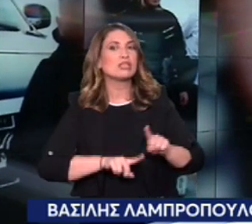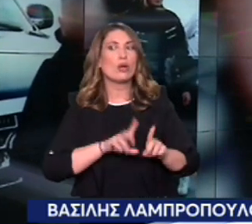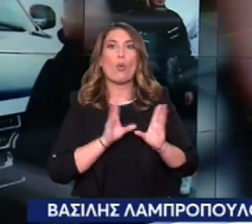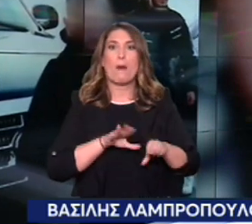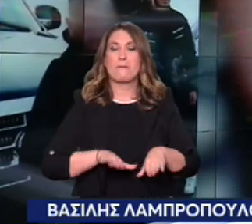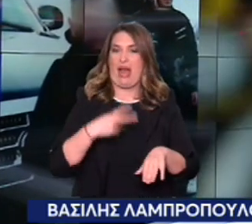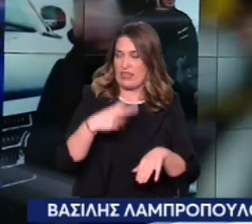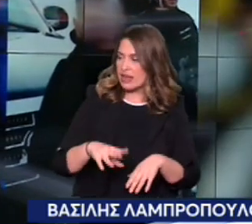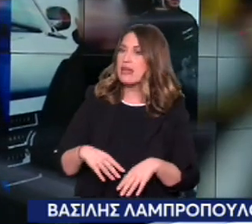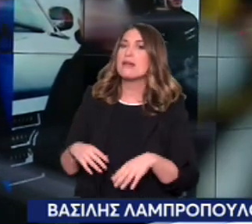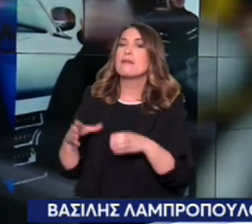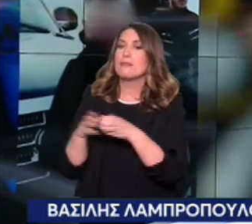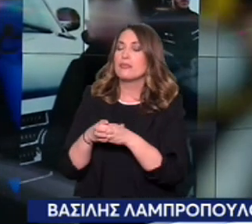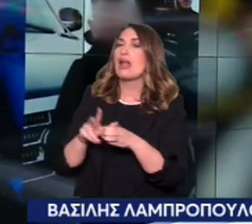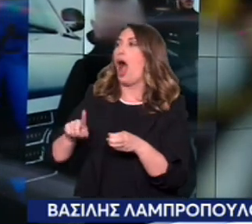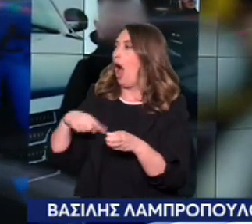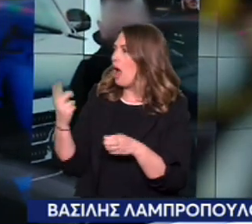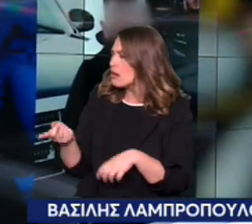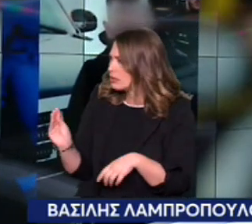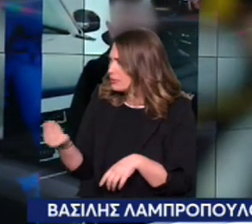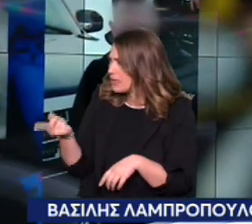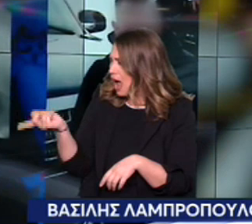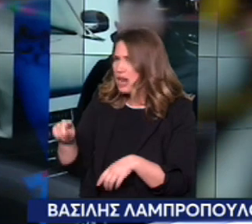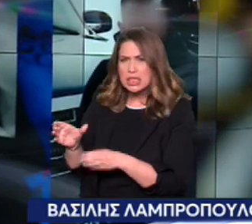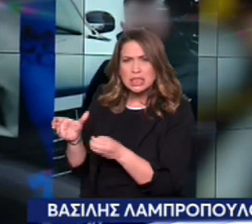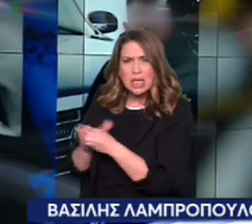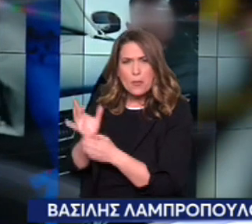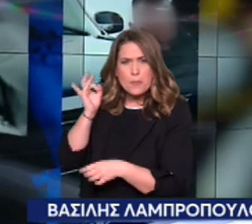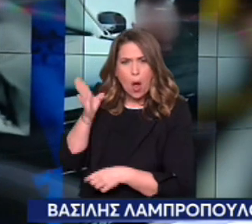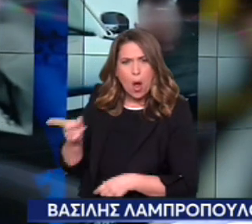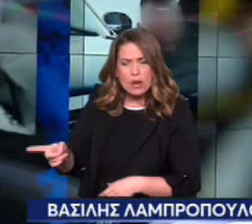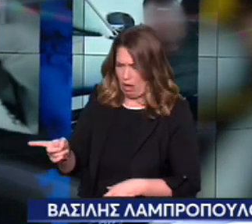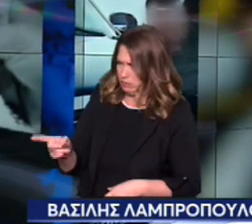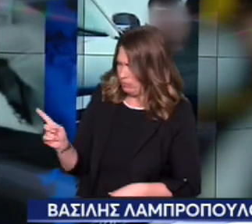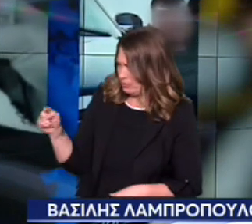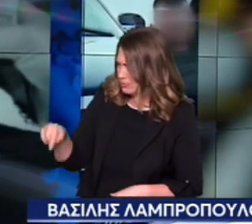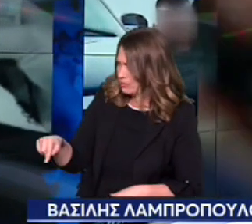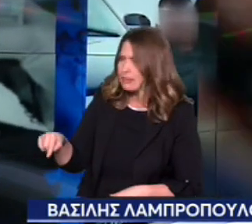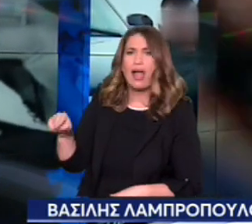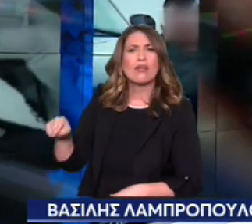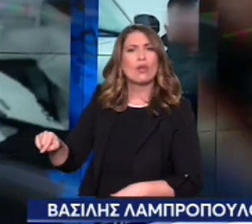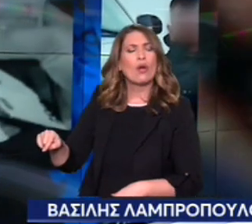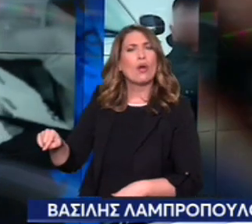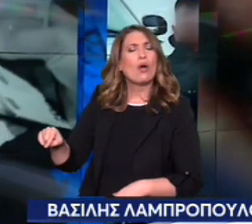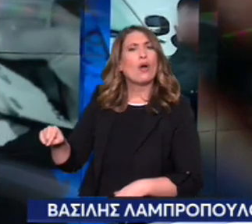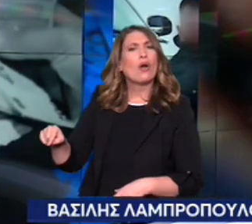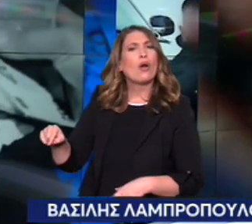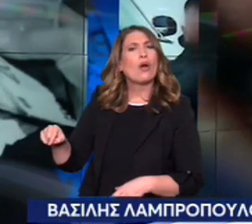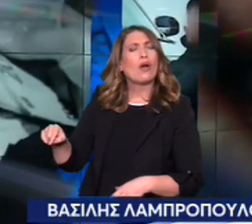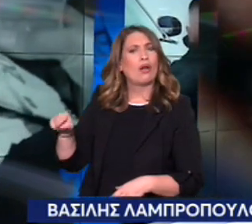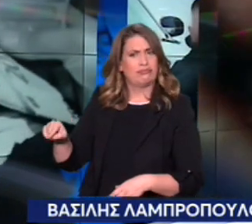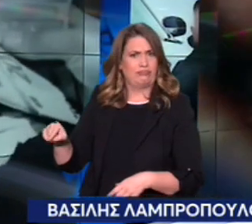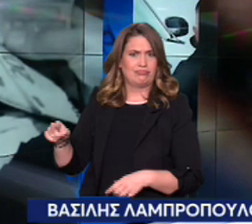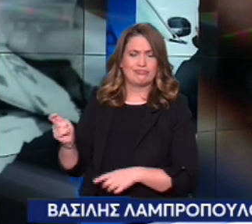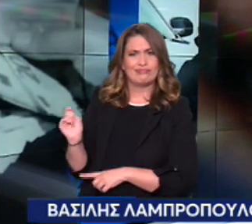εμφανίστηκαν μέλη άλλης αντίπαλης συμμορίας. Αυτή η αντίπαλη συμμορία συνδέεται μέσω ενός άλλου ατόμου που σχετίζεται με το μαγαζί,